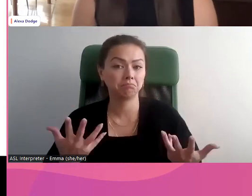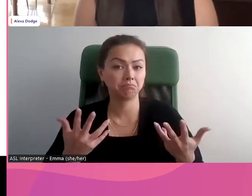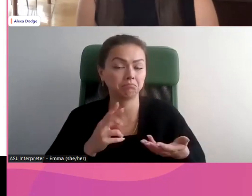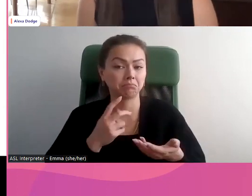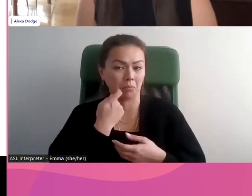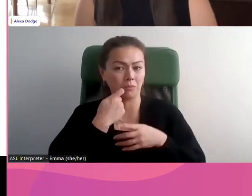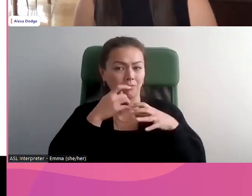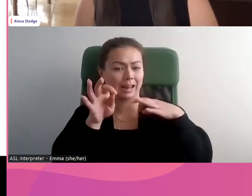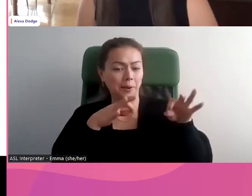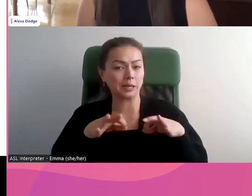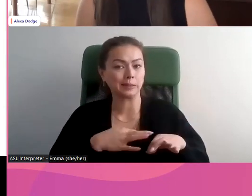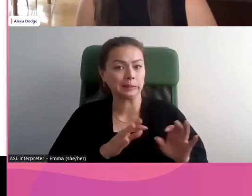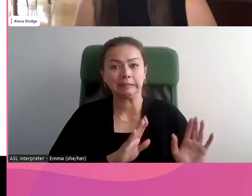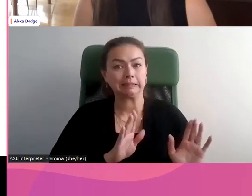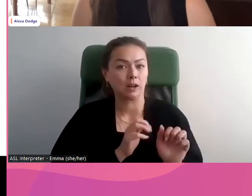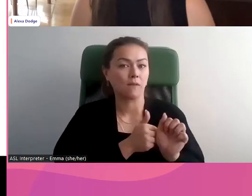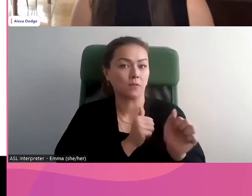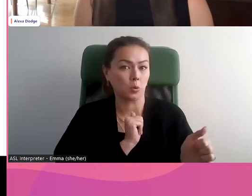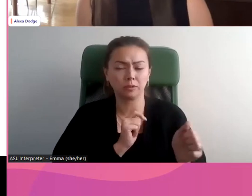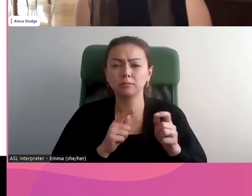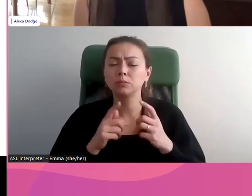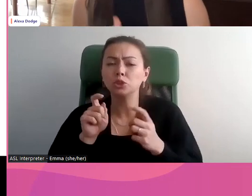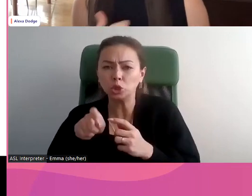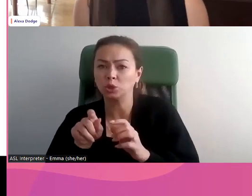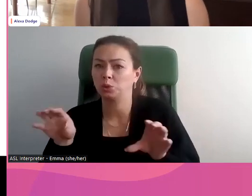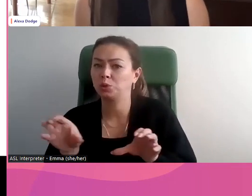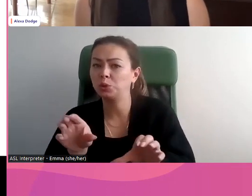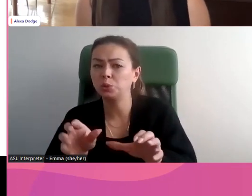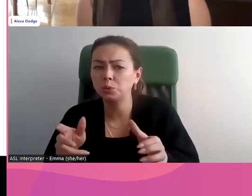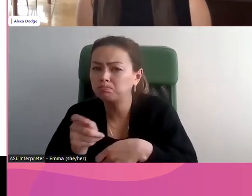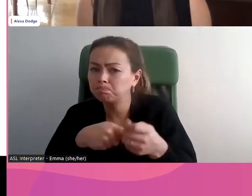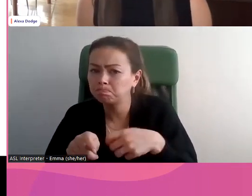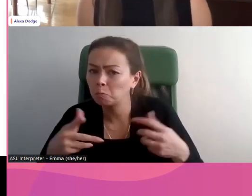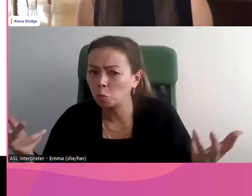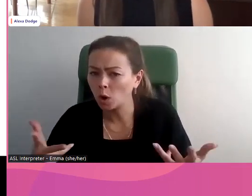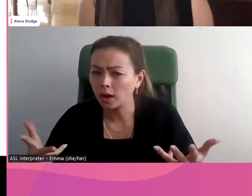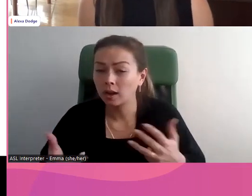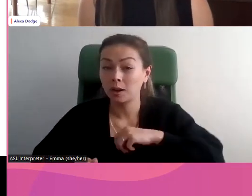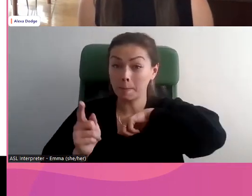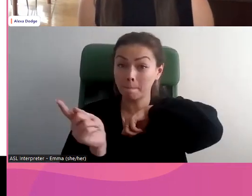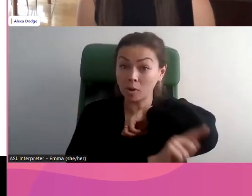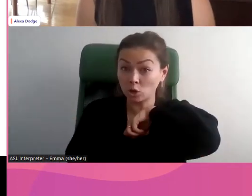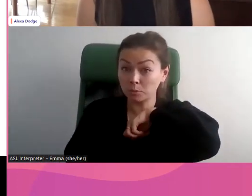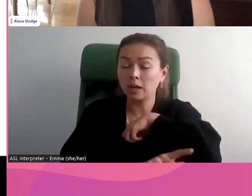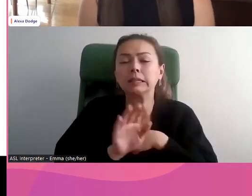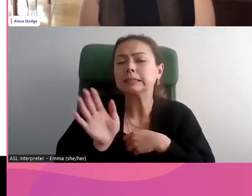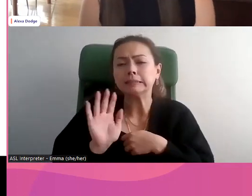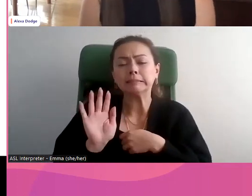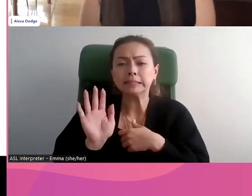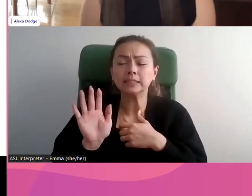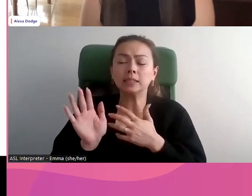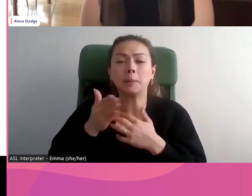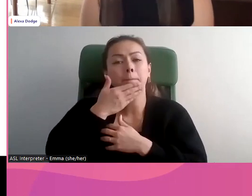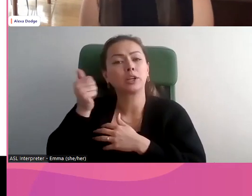Alors, qu'est-ce qu'on devrait faire? Plutôt que de se concentrer sur la punition et la responsabilisation des